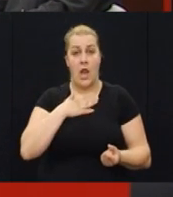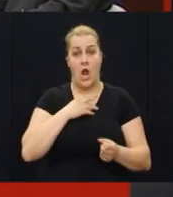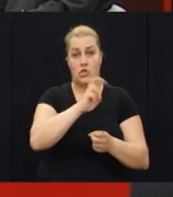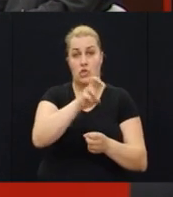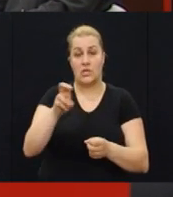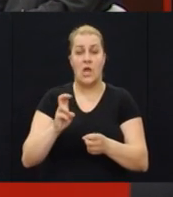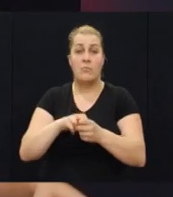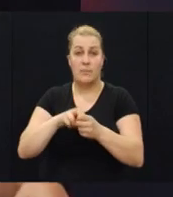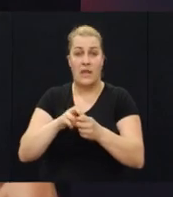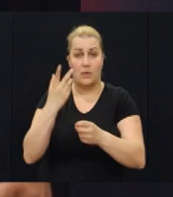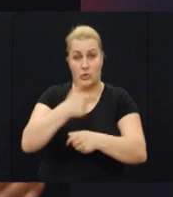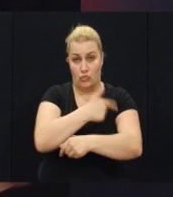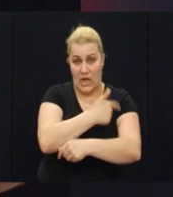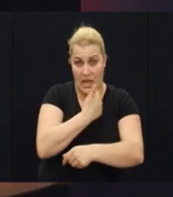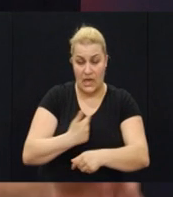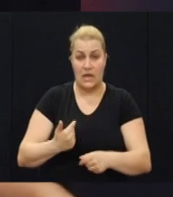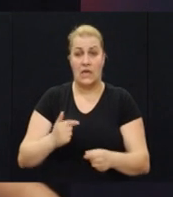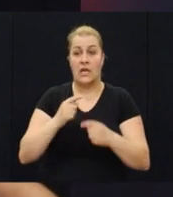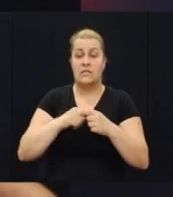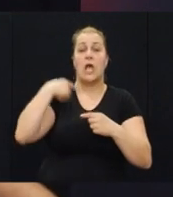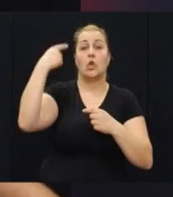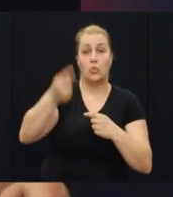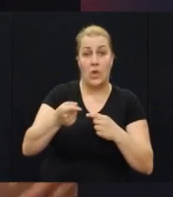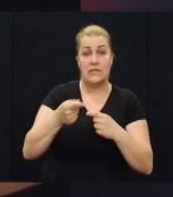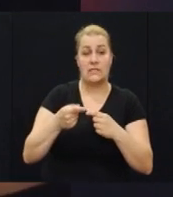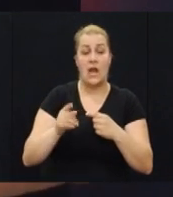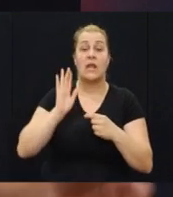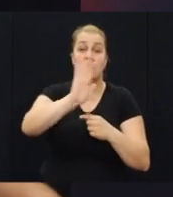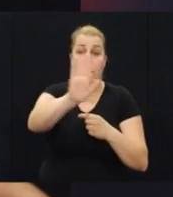naših pripadnika ranjenih, bilo je i sa druge strane